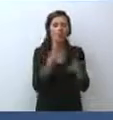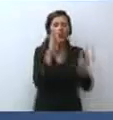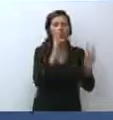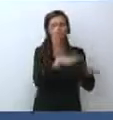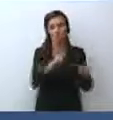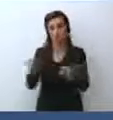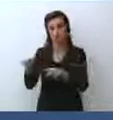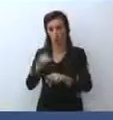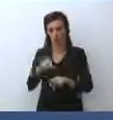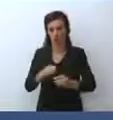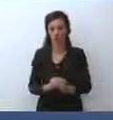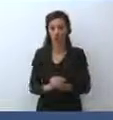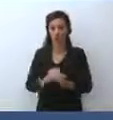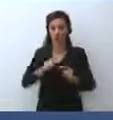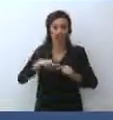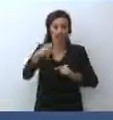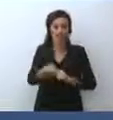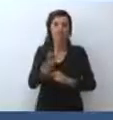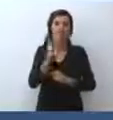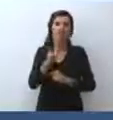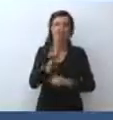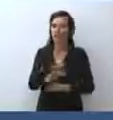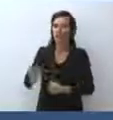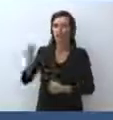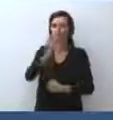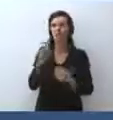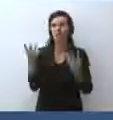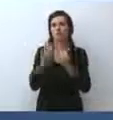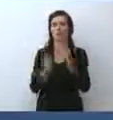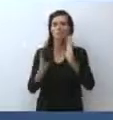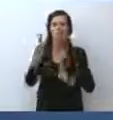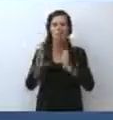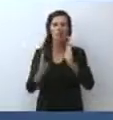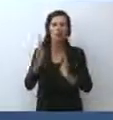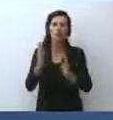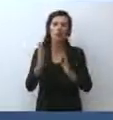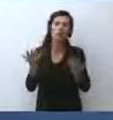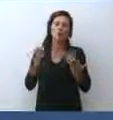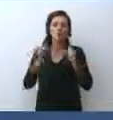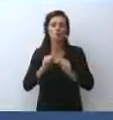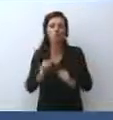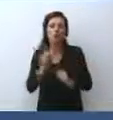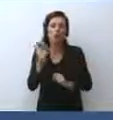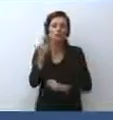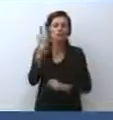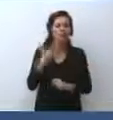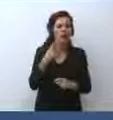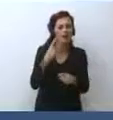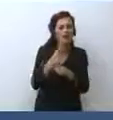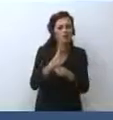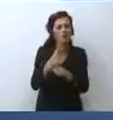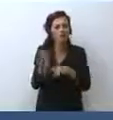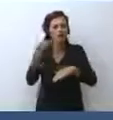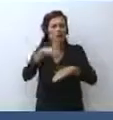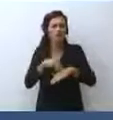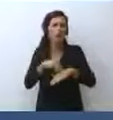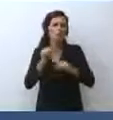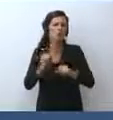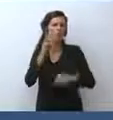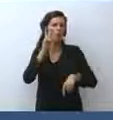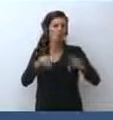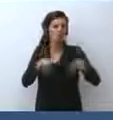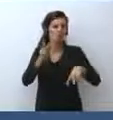giorni ci confronteremo con le regioni sui piani inviati per valutare eventuali necessità ulteriori. Fatemi concludere